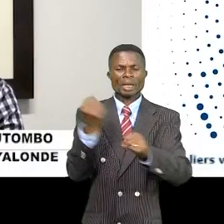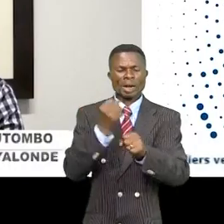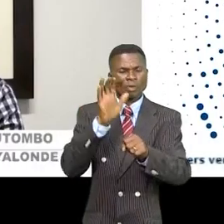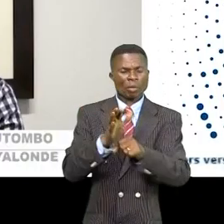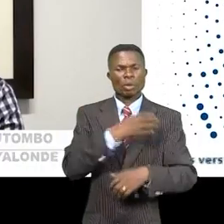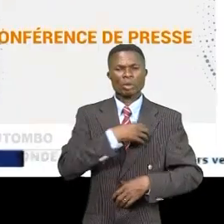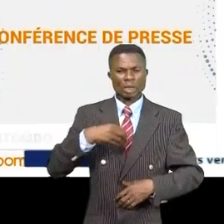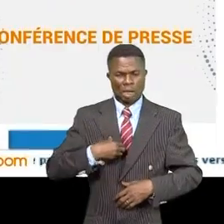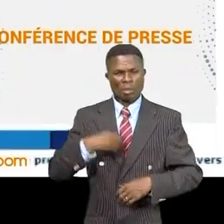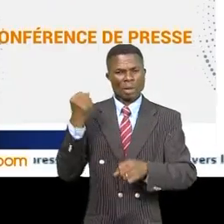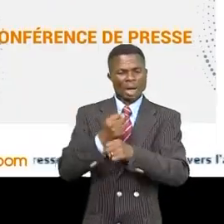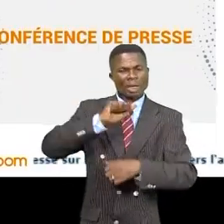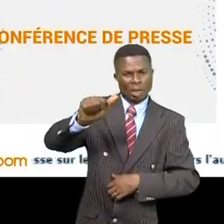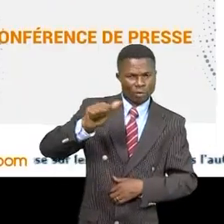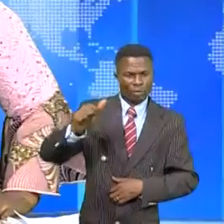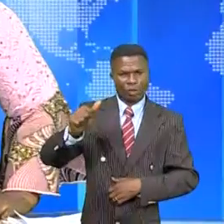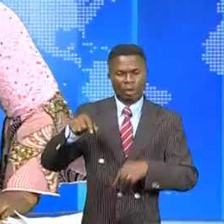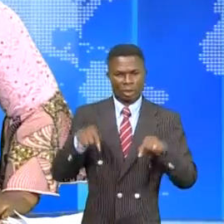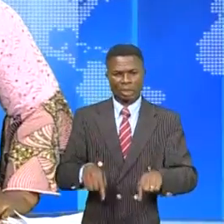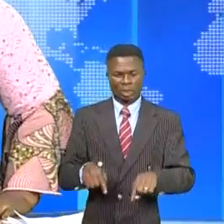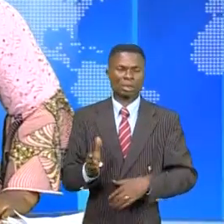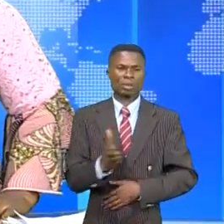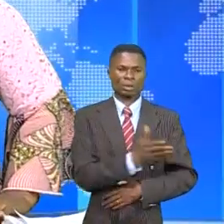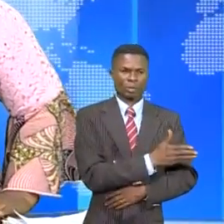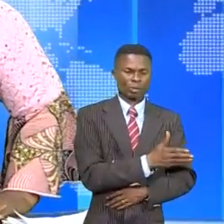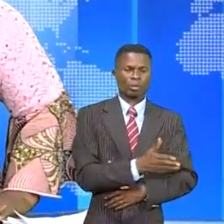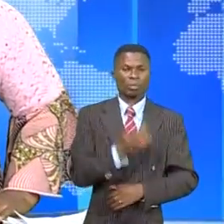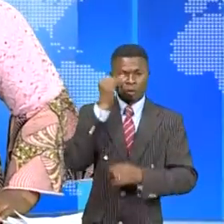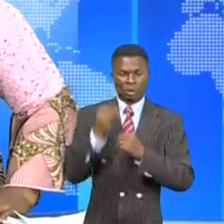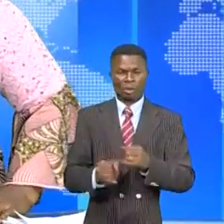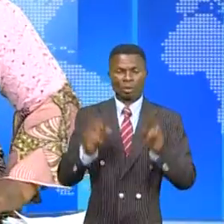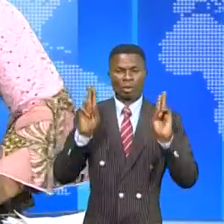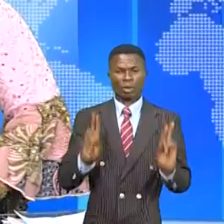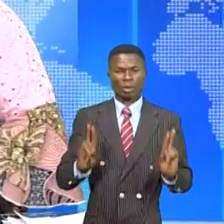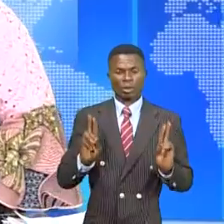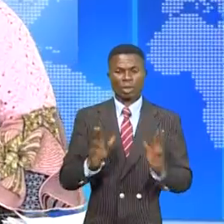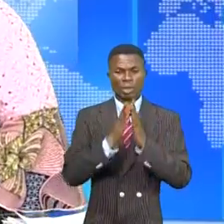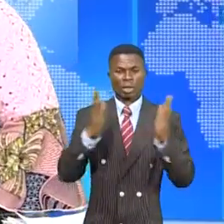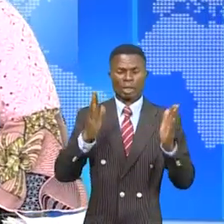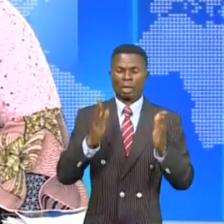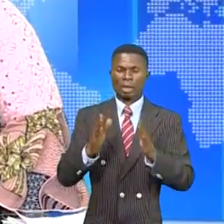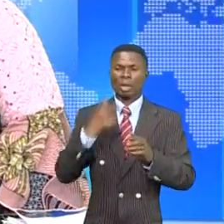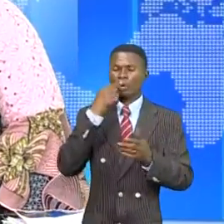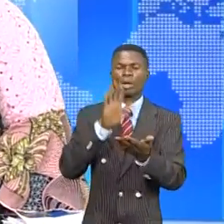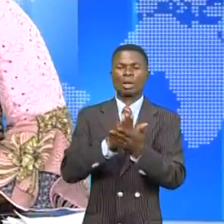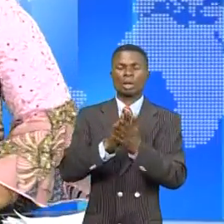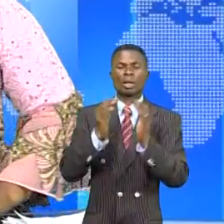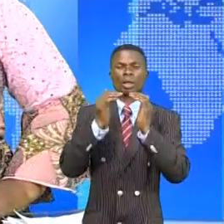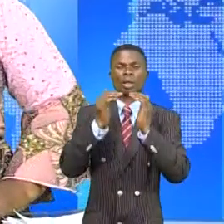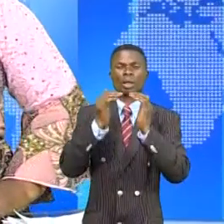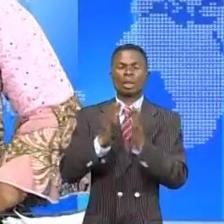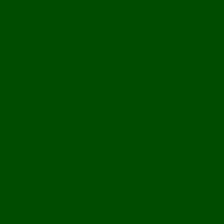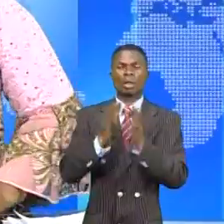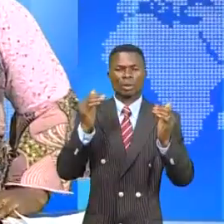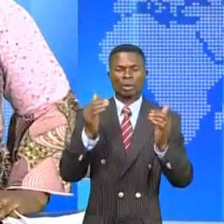'entrepreneurs congolaises chevronis et pour terminer en religion un culte d'action des grâces pour la paix et l